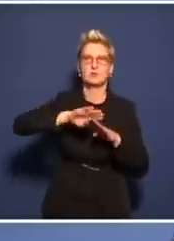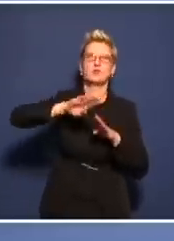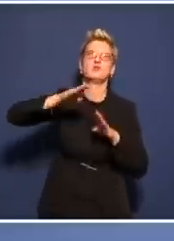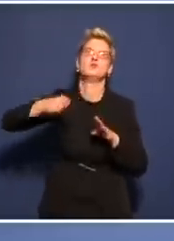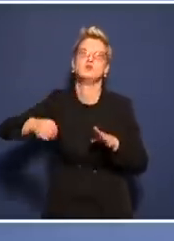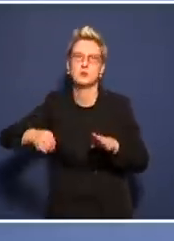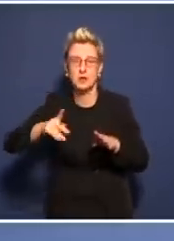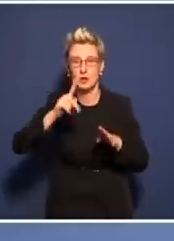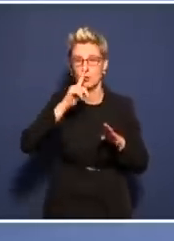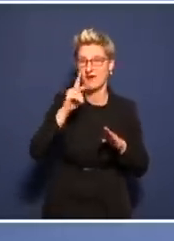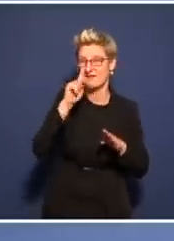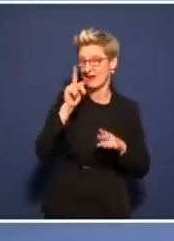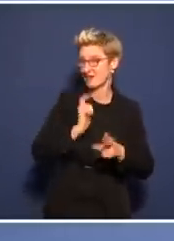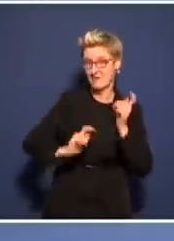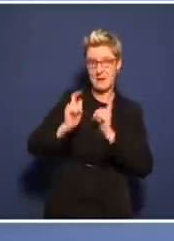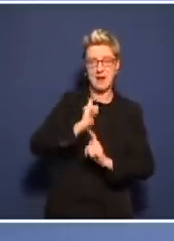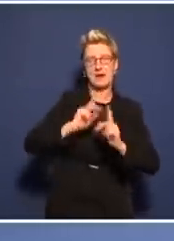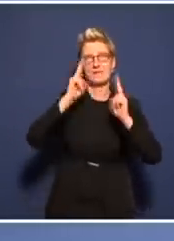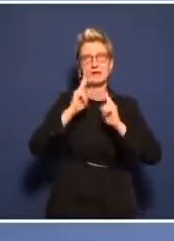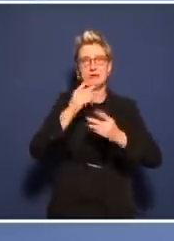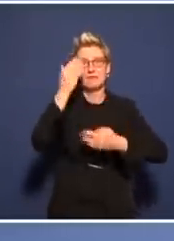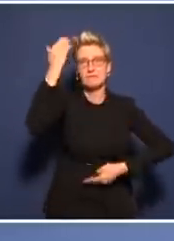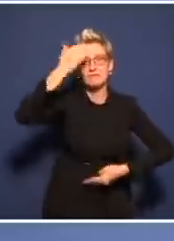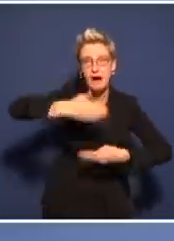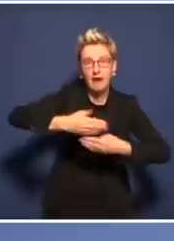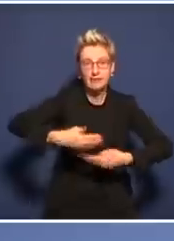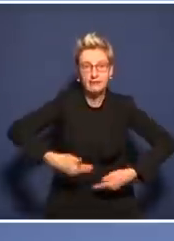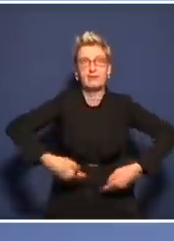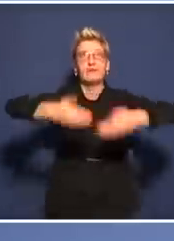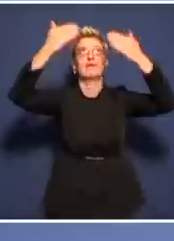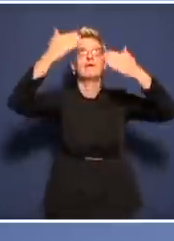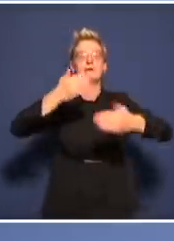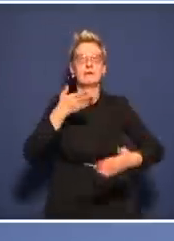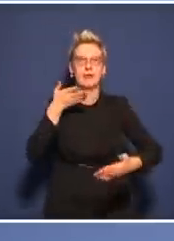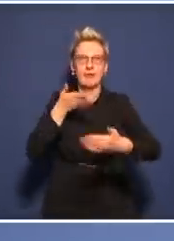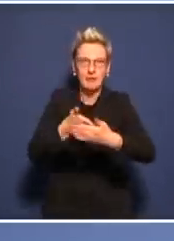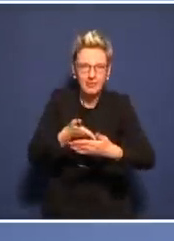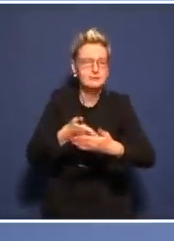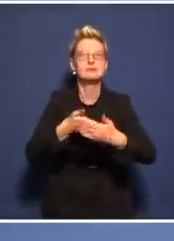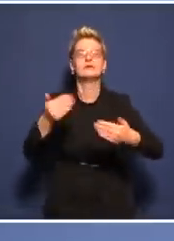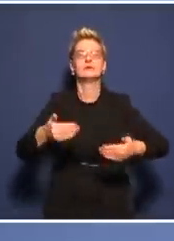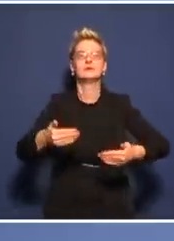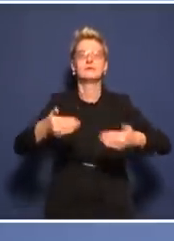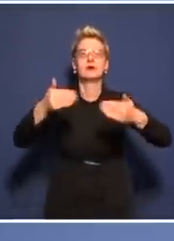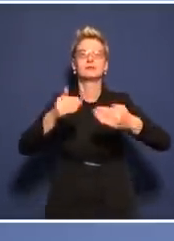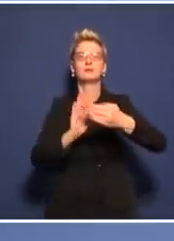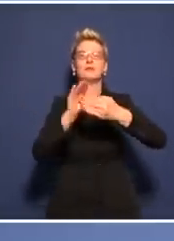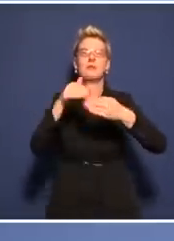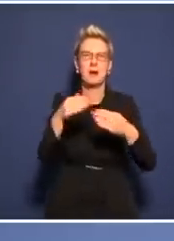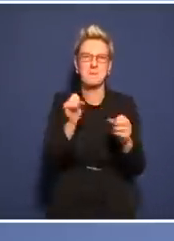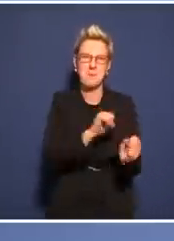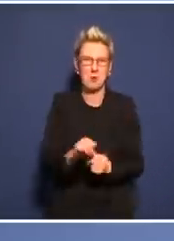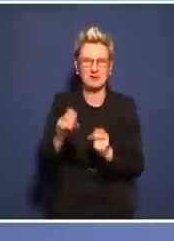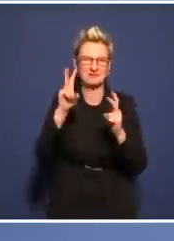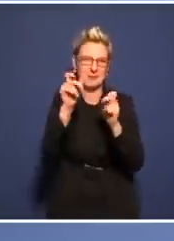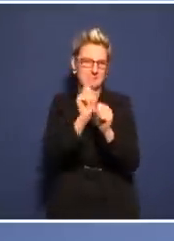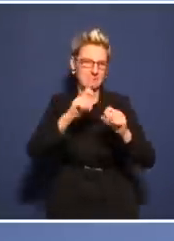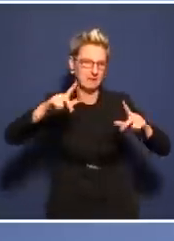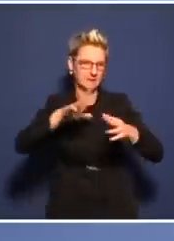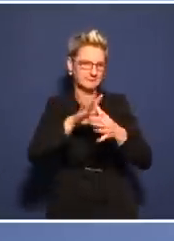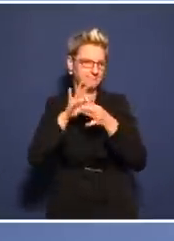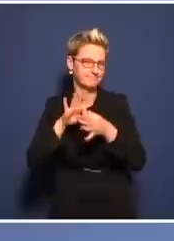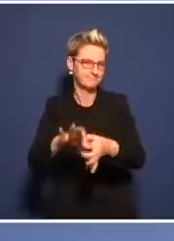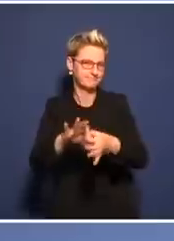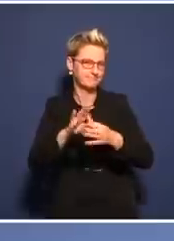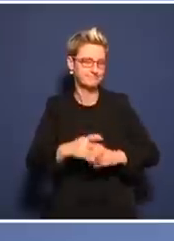die Wand nicht so hoch ist. Das ist das strategische Ziel der Bundesregierung. Was dahinter steht, wenn uns das gelänge, hätten